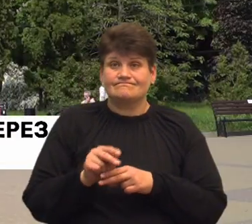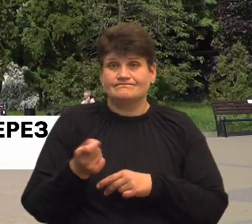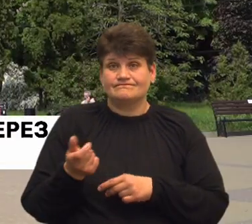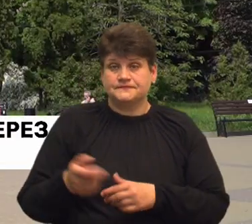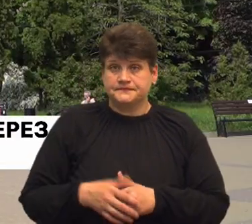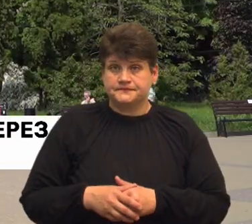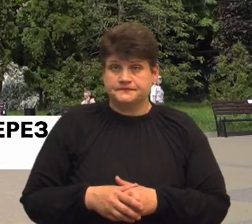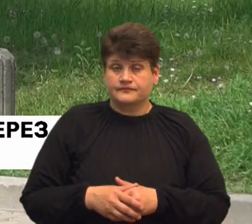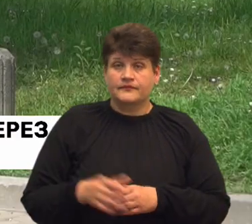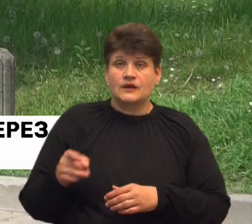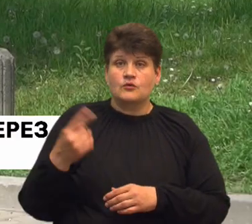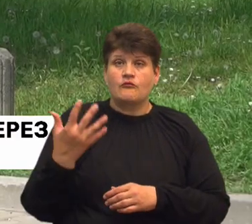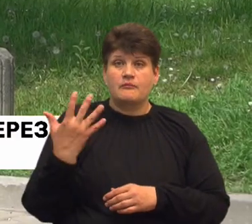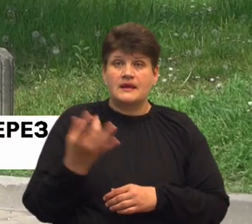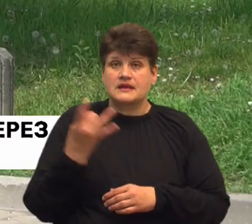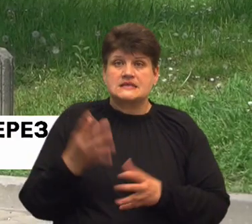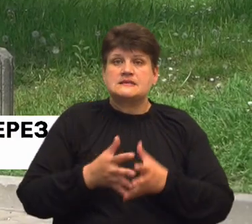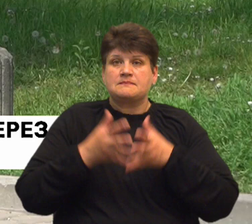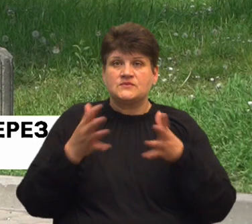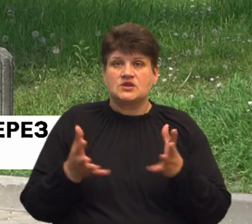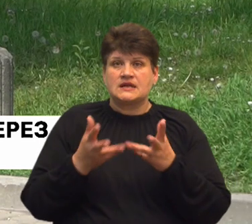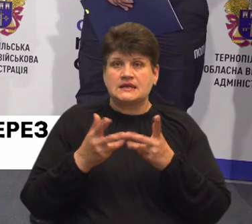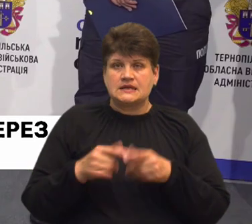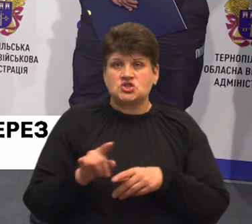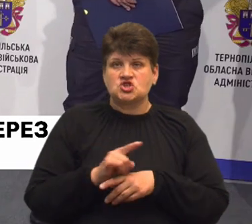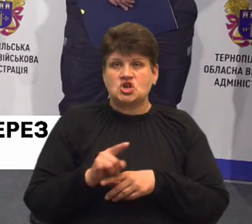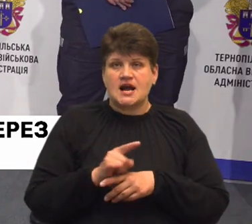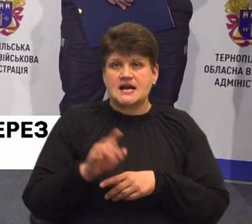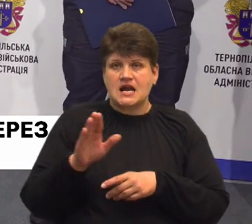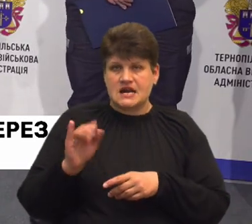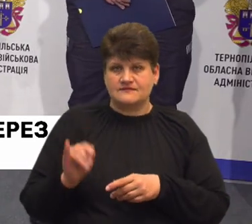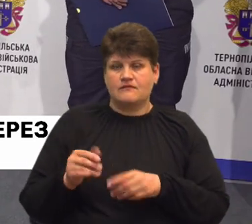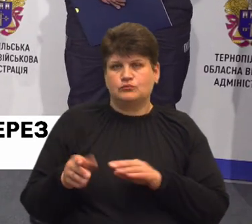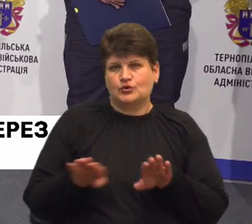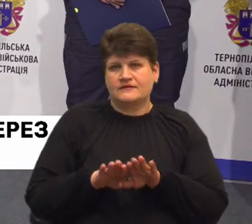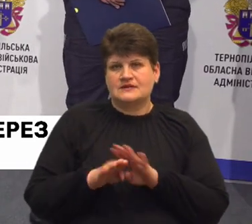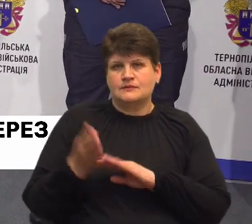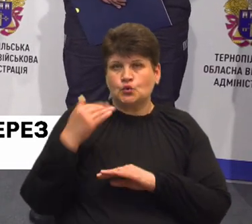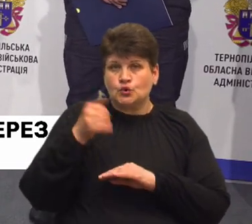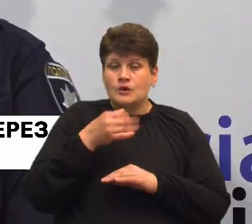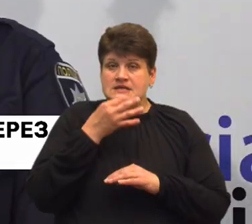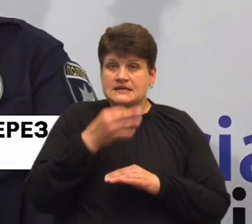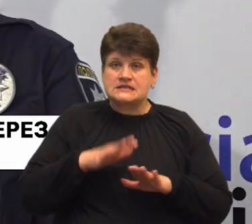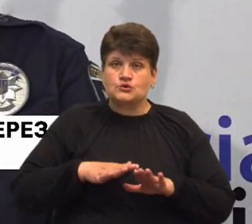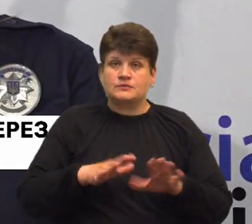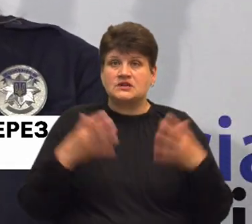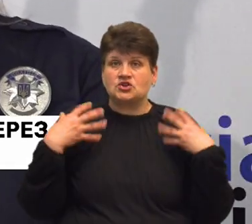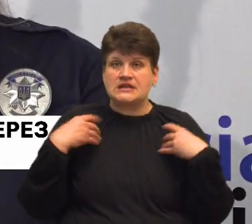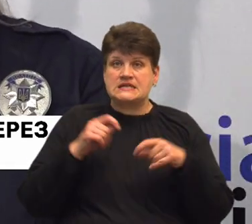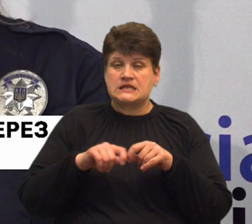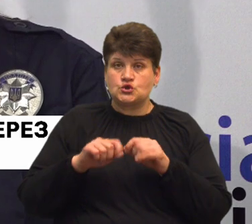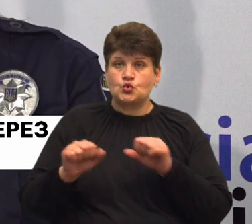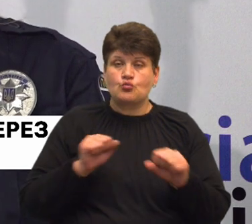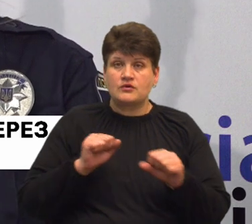Тернопільщині у п'ятеро збільшилась кількість випадків шахрайства у порівнянні з минулим роком. Про це повідомила заступниця начальника слідчого управління